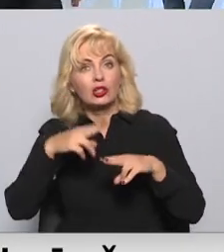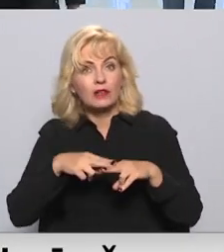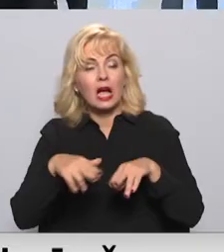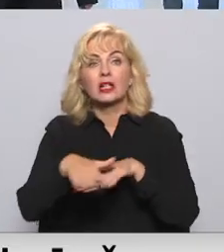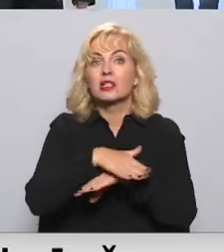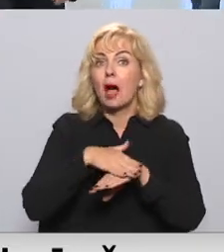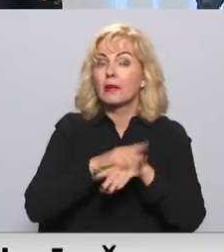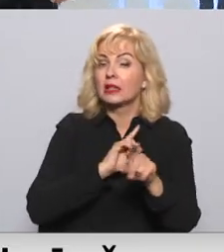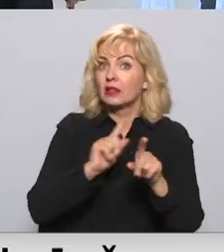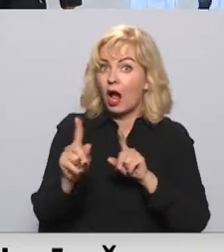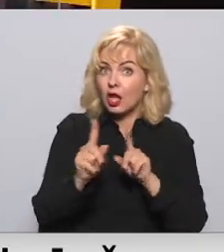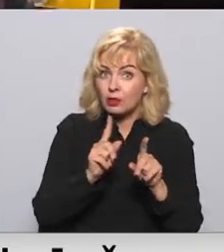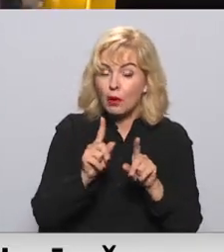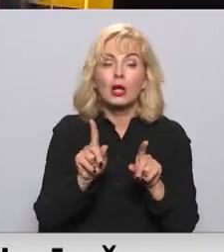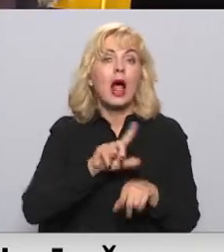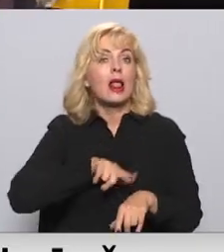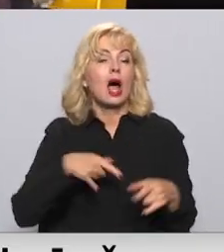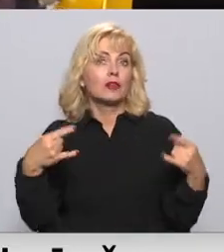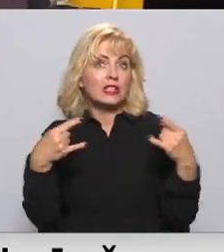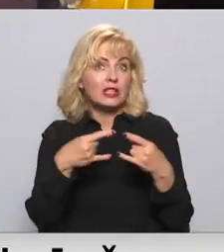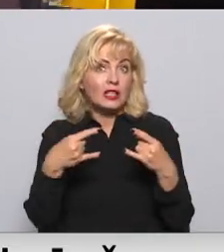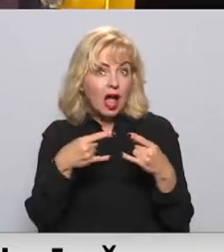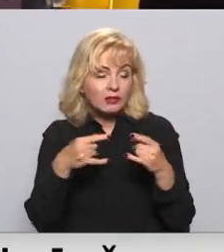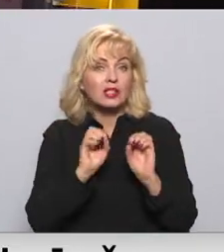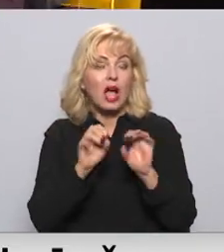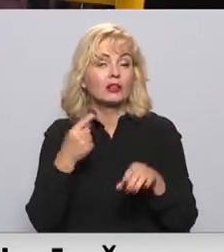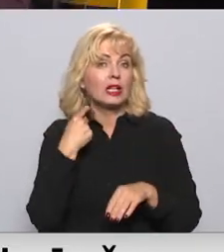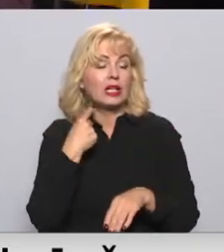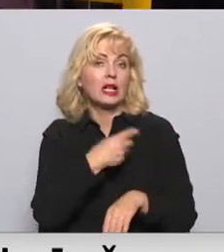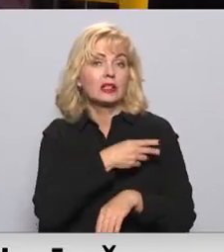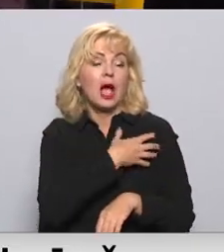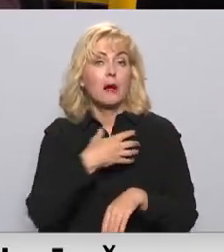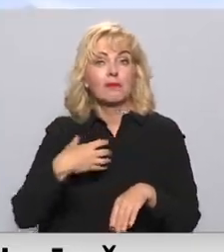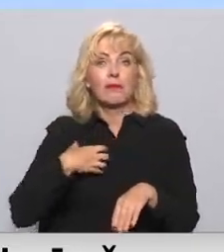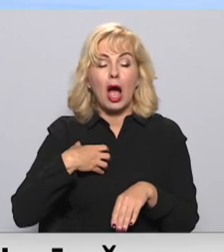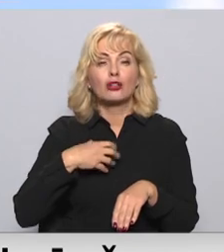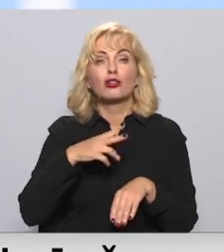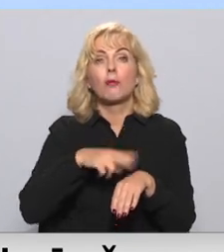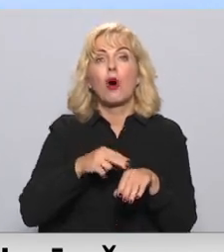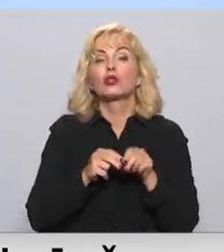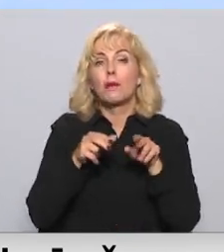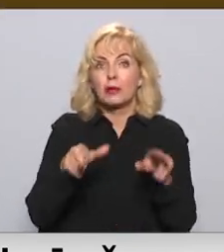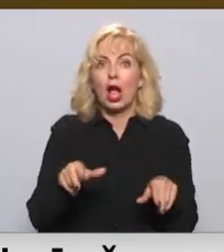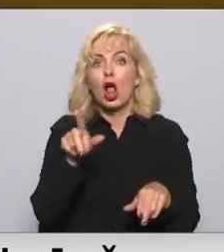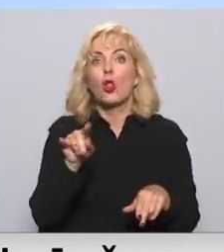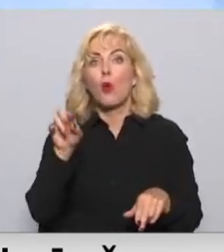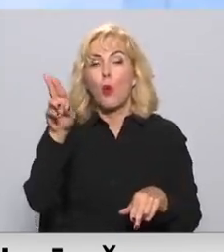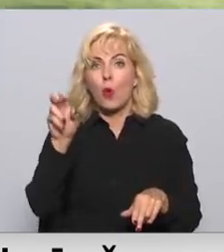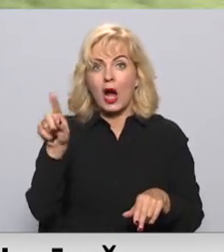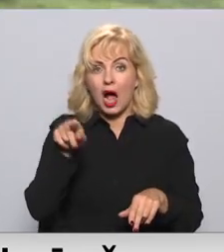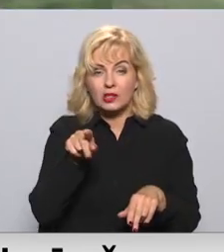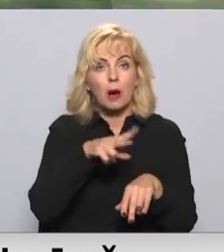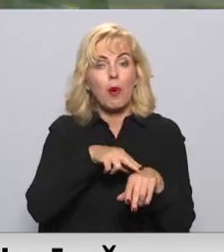sabiedriskajā transportā. Kā Latvijas televīzijai norādīja Rīgas pašvaldības policijas priekšnieks Juris Lūkas, policija